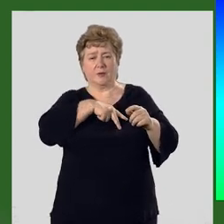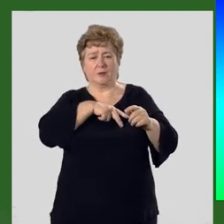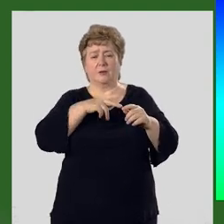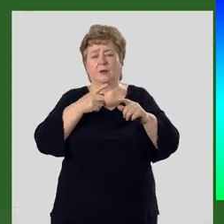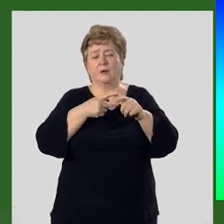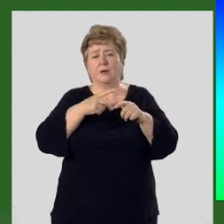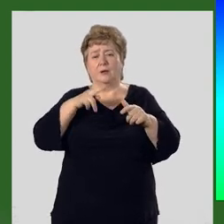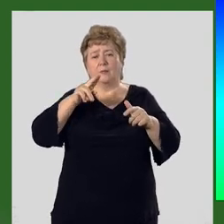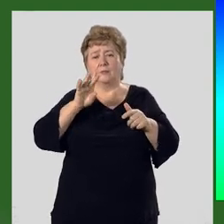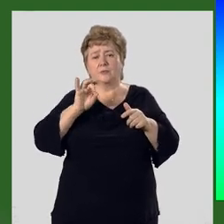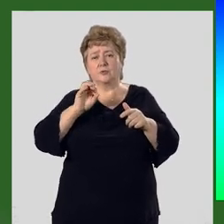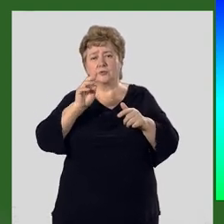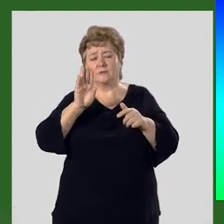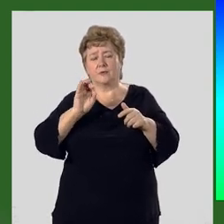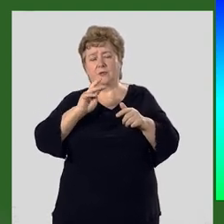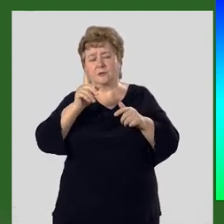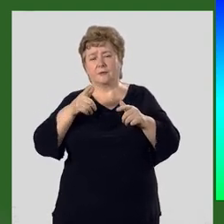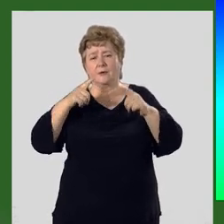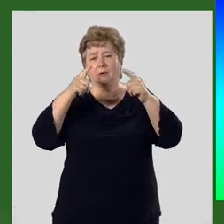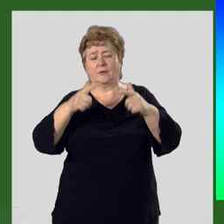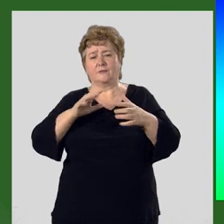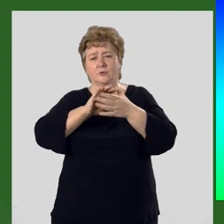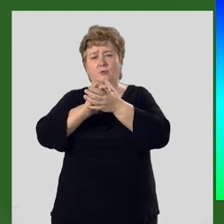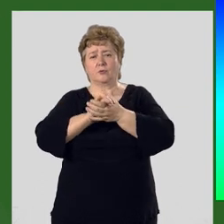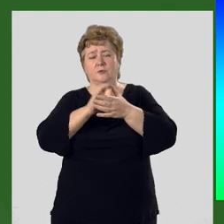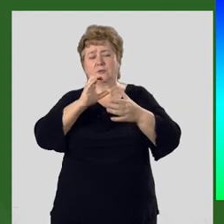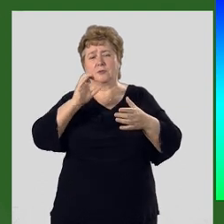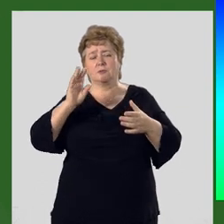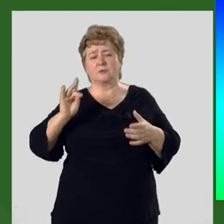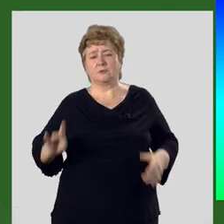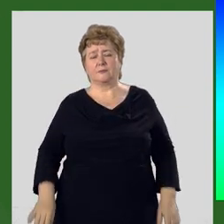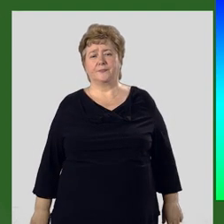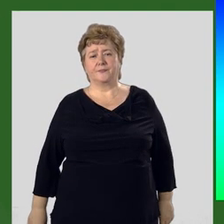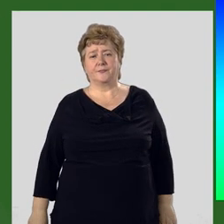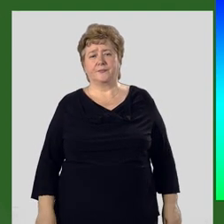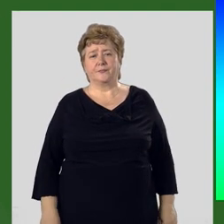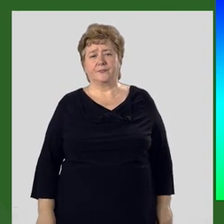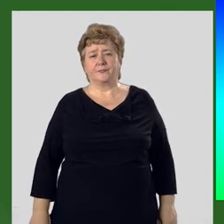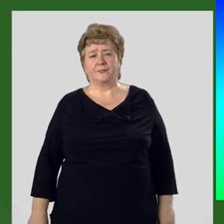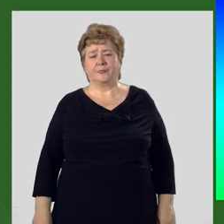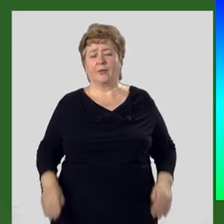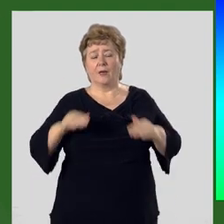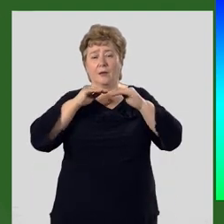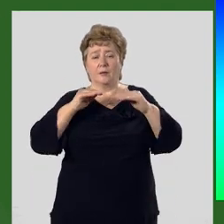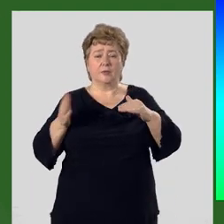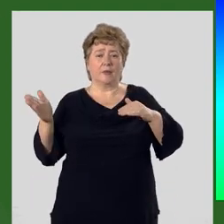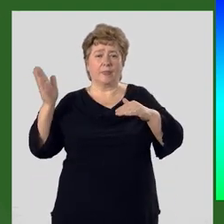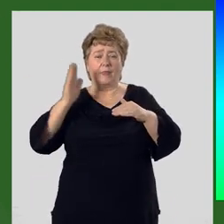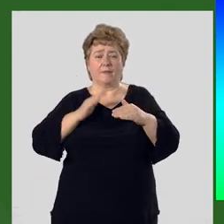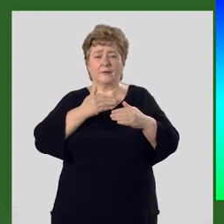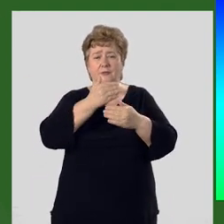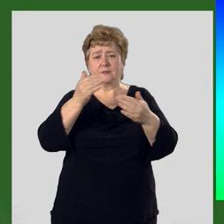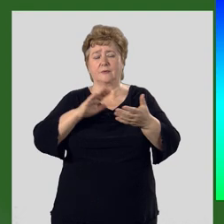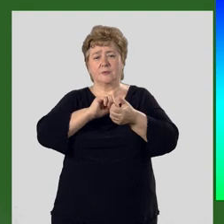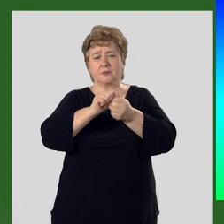имени Прожевальского географического общества СССР. Ребята, давайте с